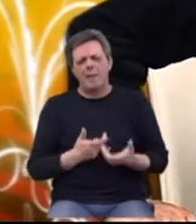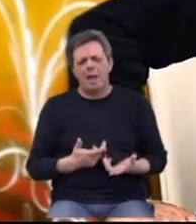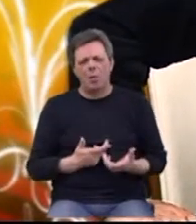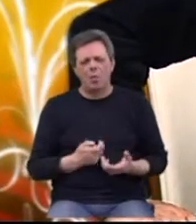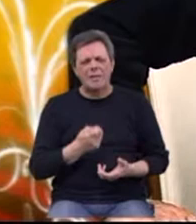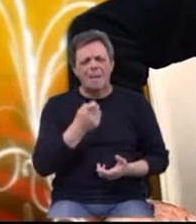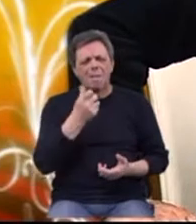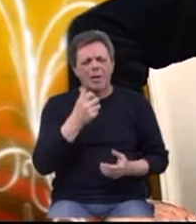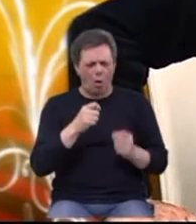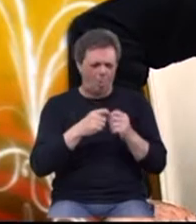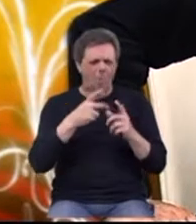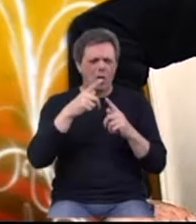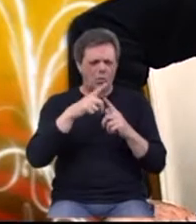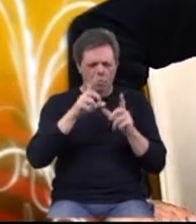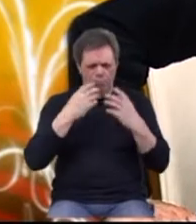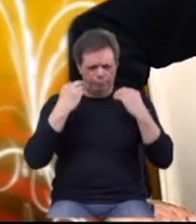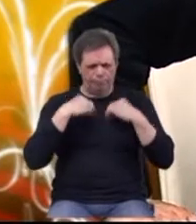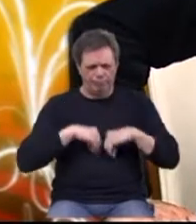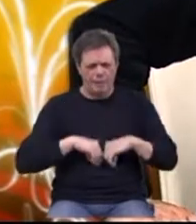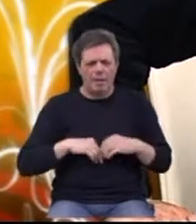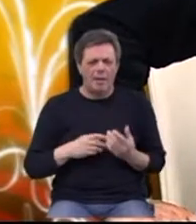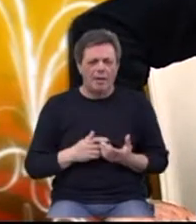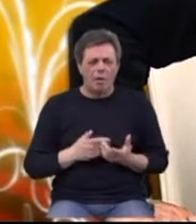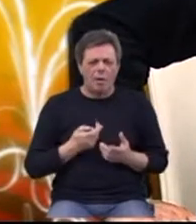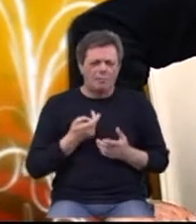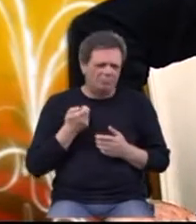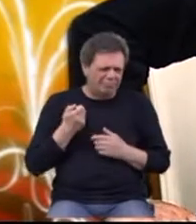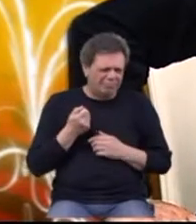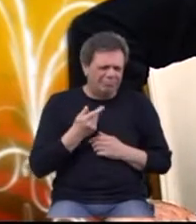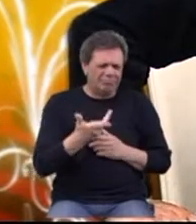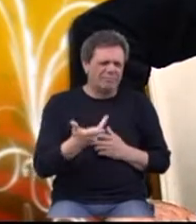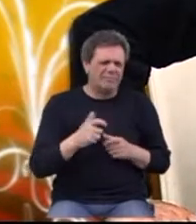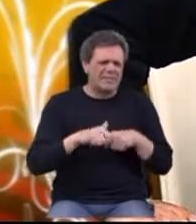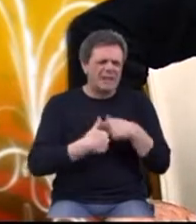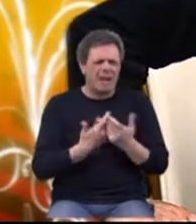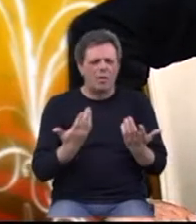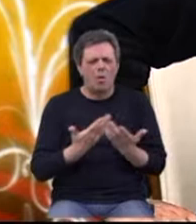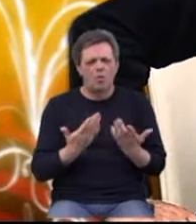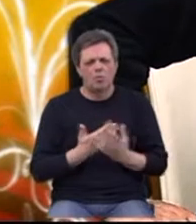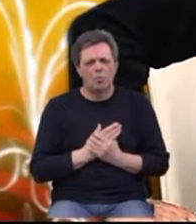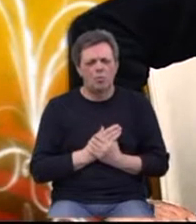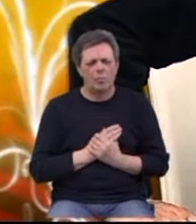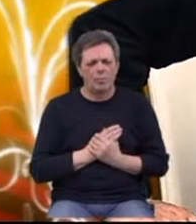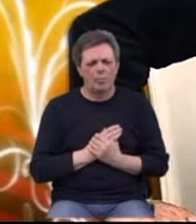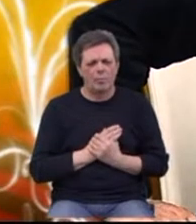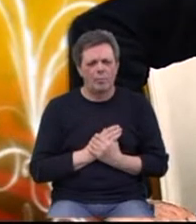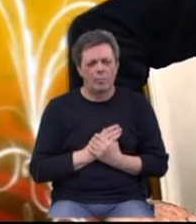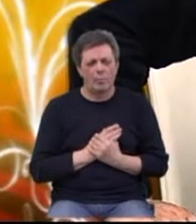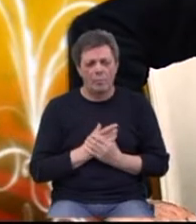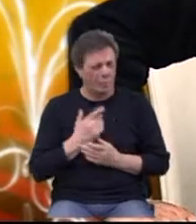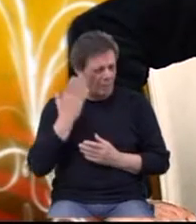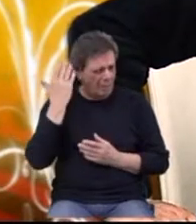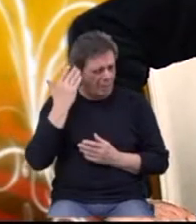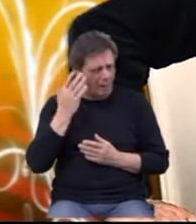mikrobiotu, dakle, povezana je uz niz elemenata koji su, ja bih rekao, do ne tako